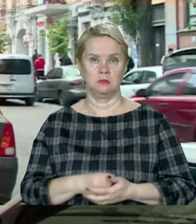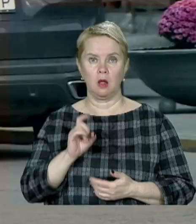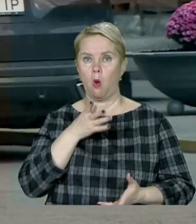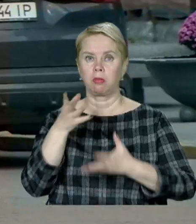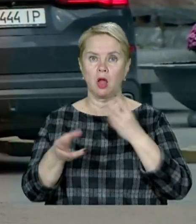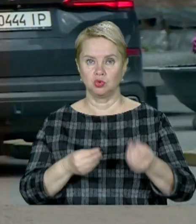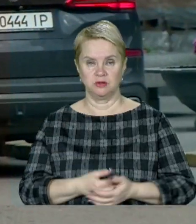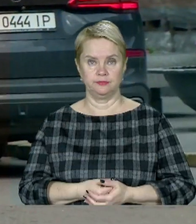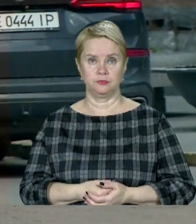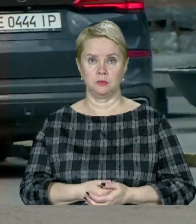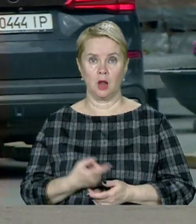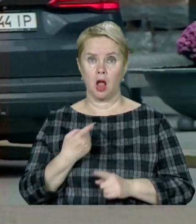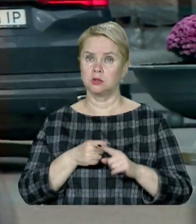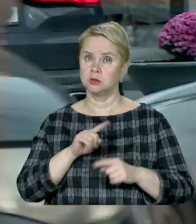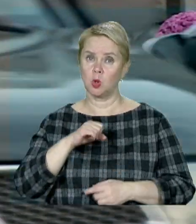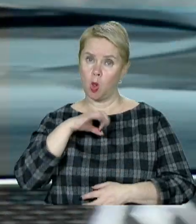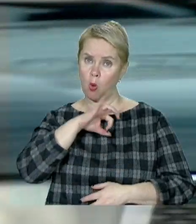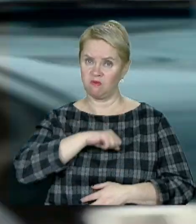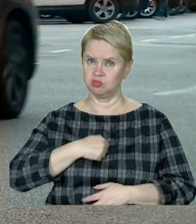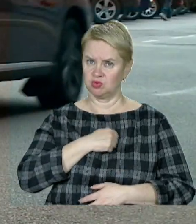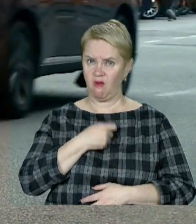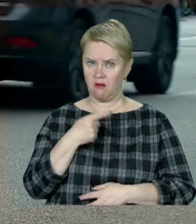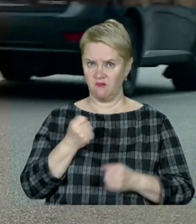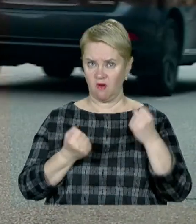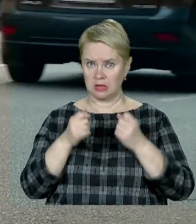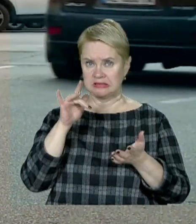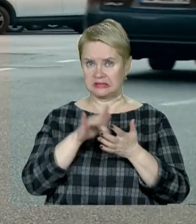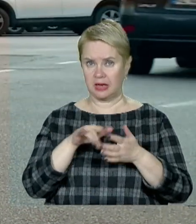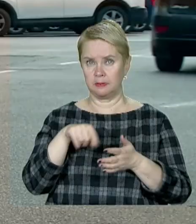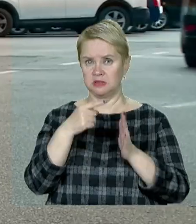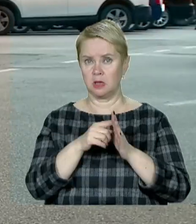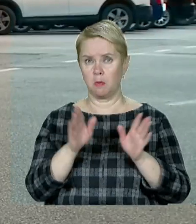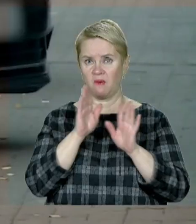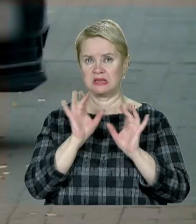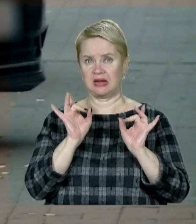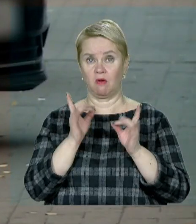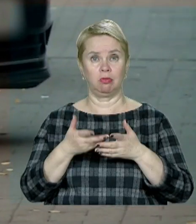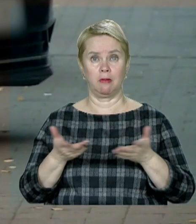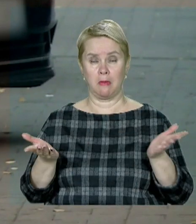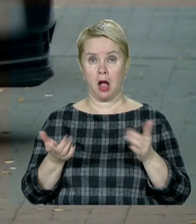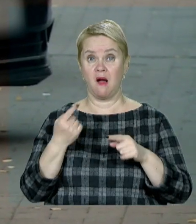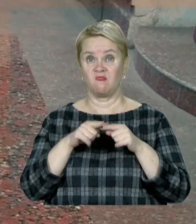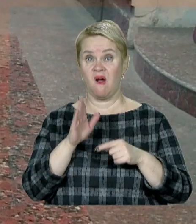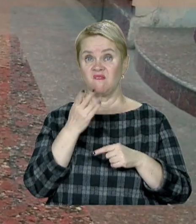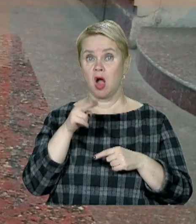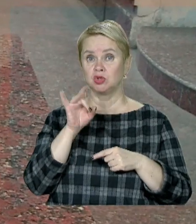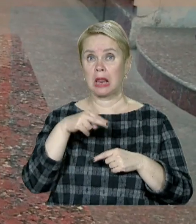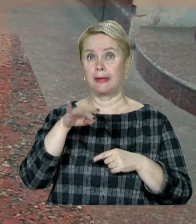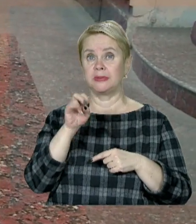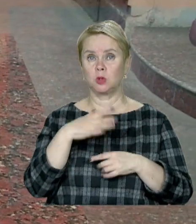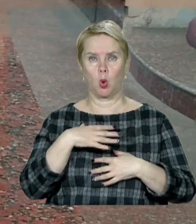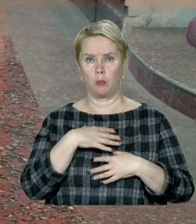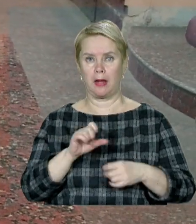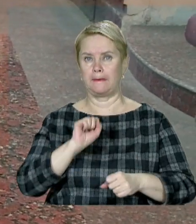Але чи не зловживатимуть нею водії? Центр міста повітряної тривоги немає. Але ось на В'ячеслава Липинського